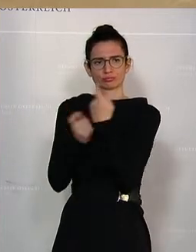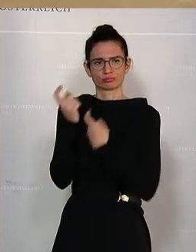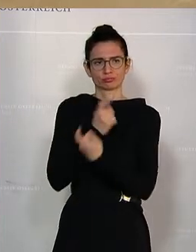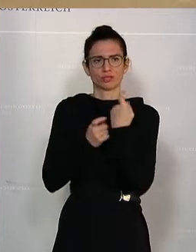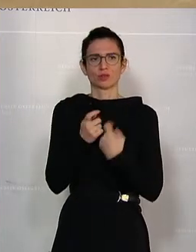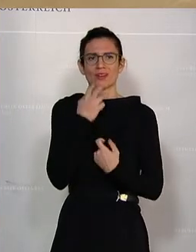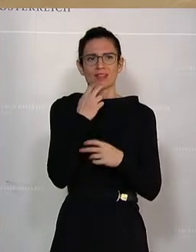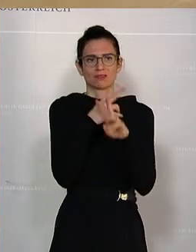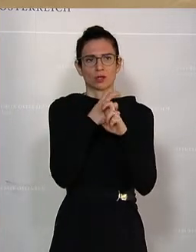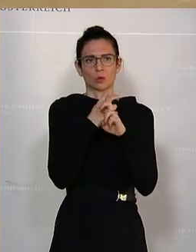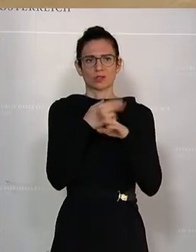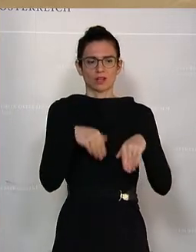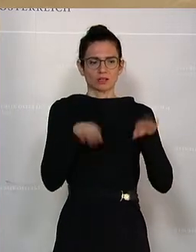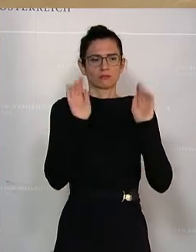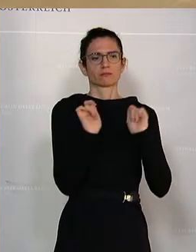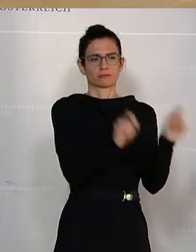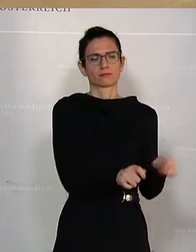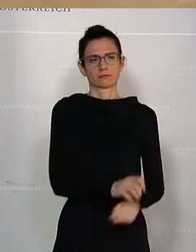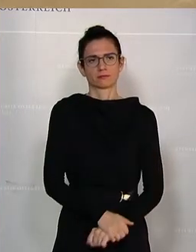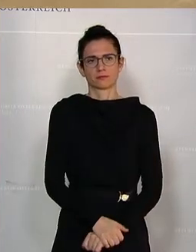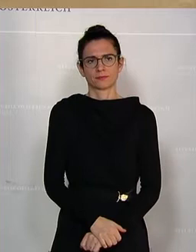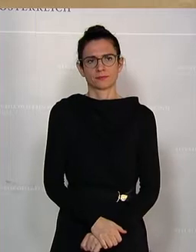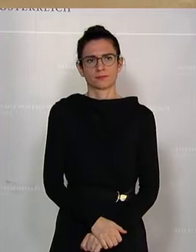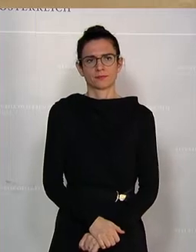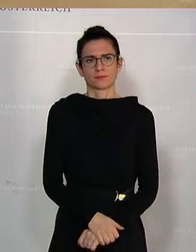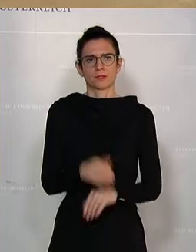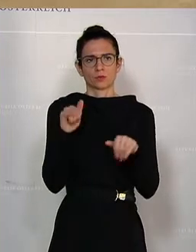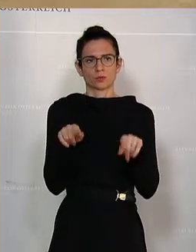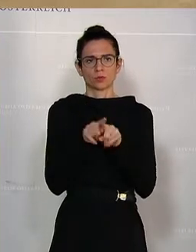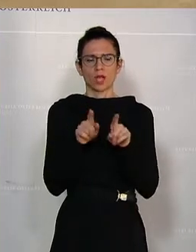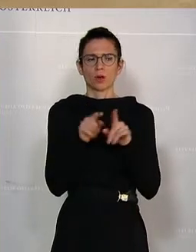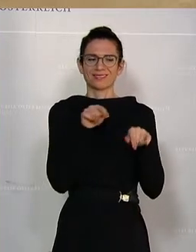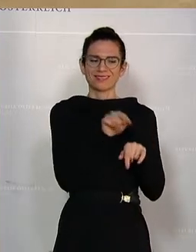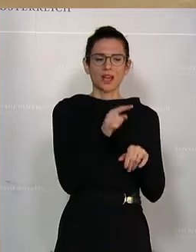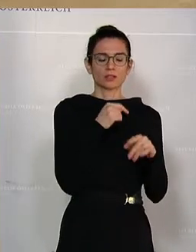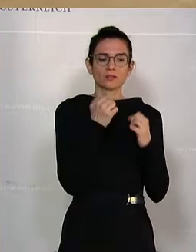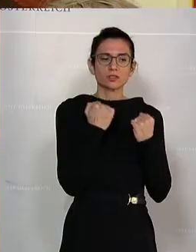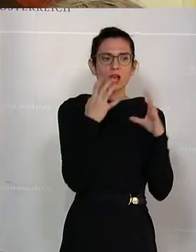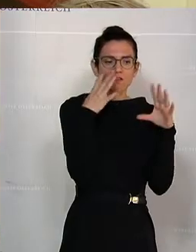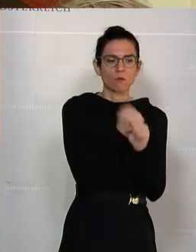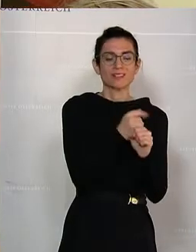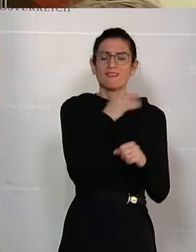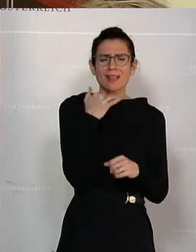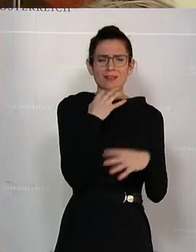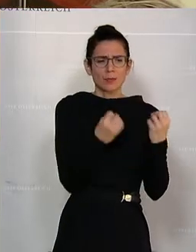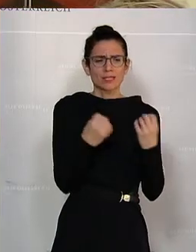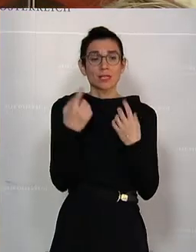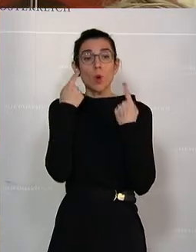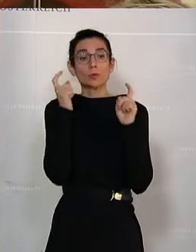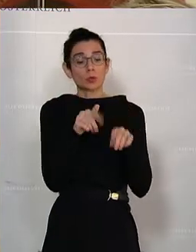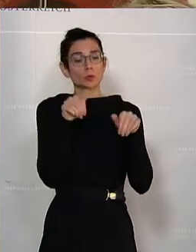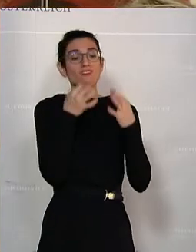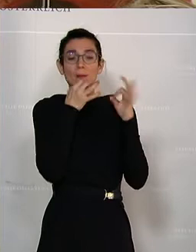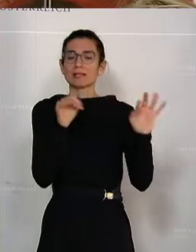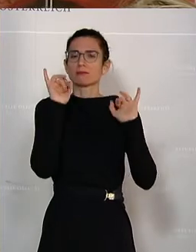bei uns in Österreich Asyl beantragen. Natürlich müssen wir hier einen starken Fokus legen. Aber hier passiert auch sehr vieles. Dass wir die Obsorge verbessern, ja,